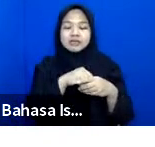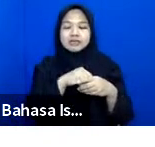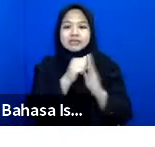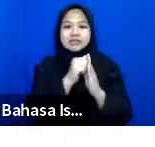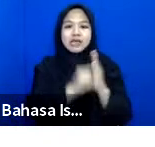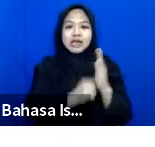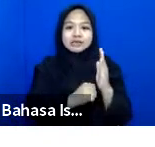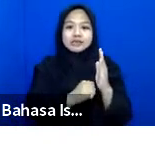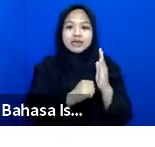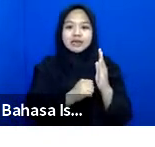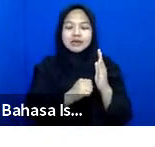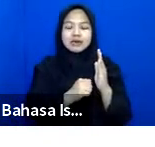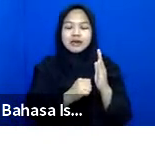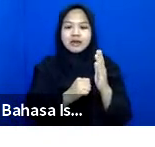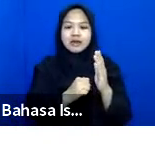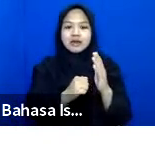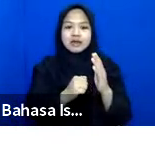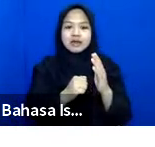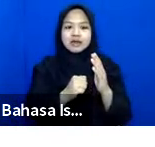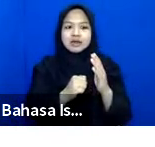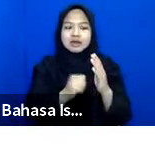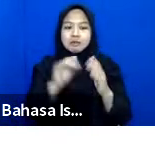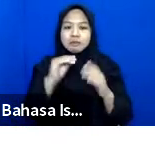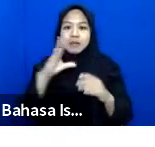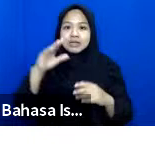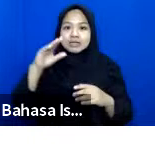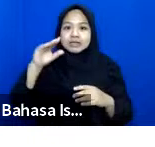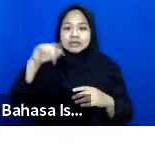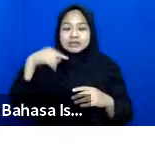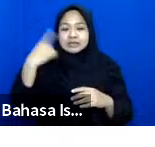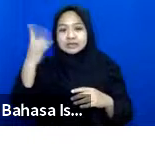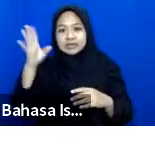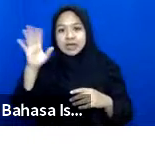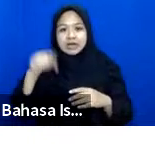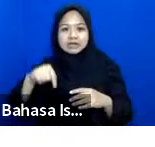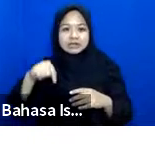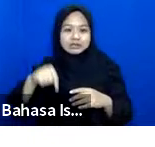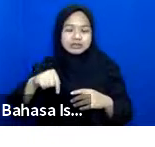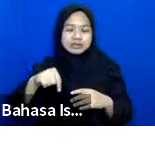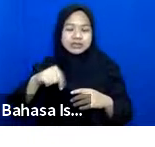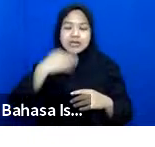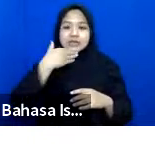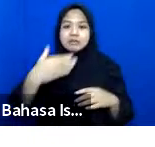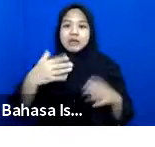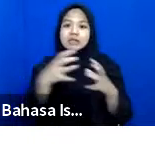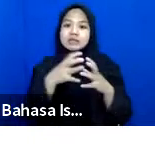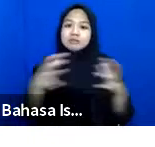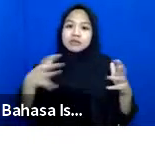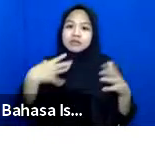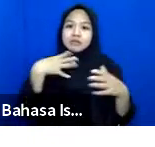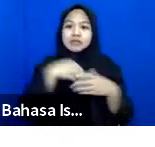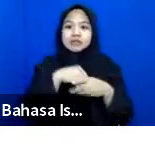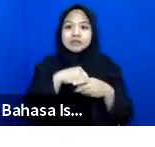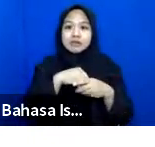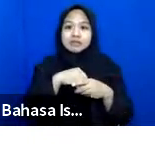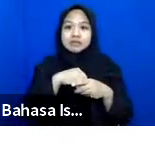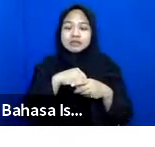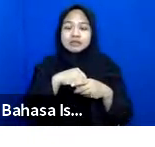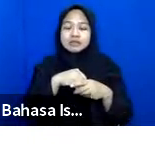Acara Pada Pagi Hari Sehingga Siang Hari Ini Terima Kasih Banyak Partisipasinya